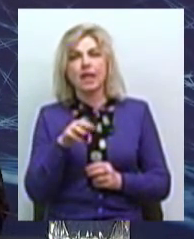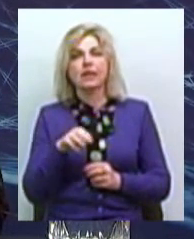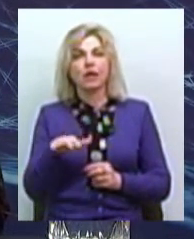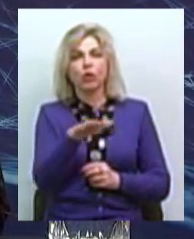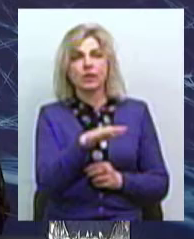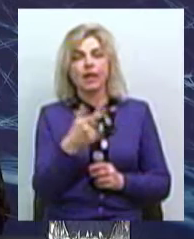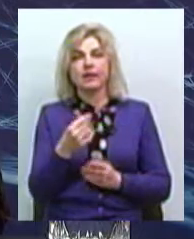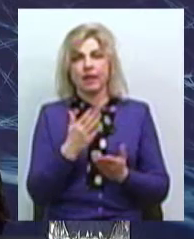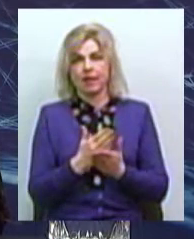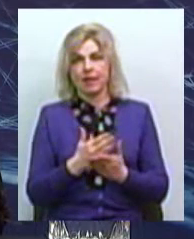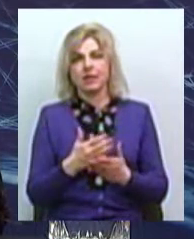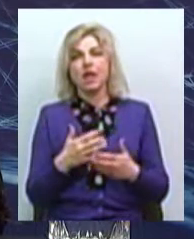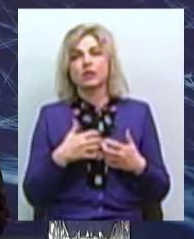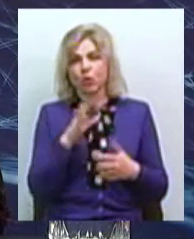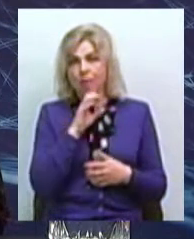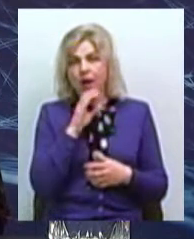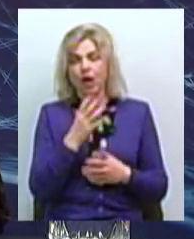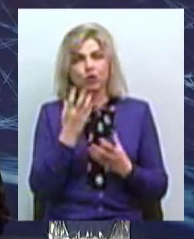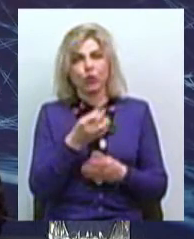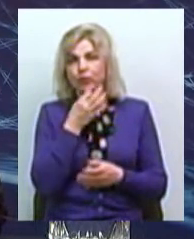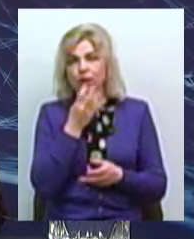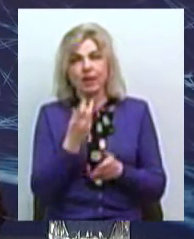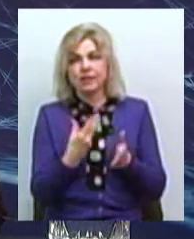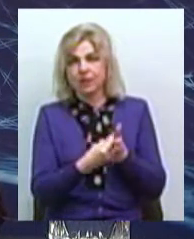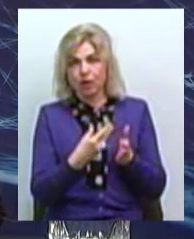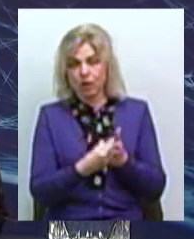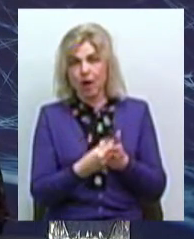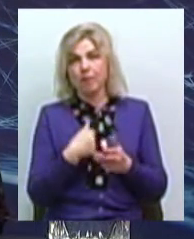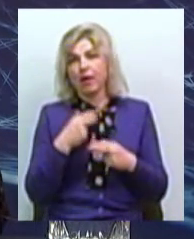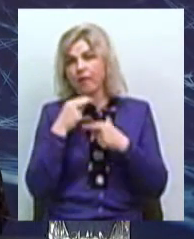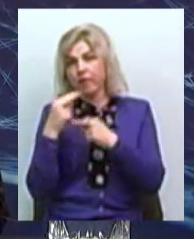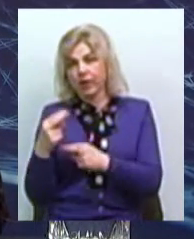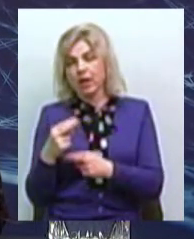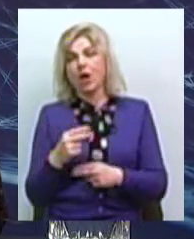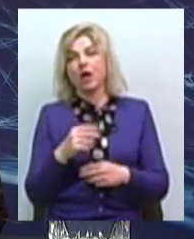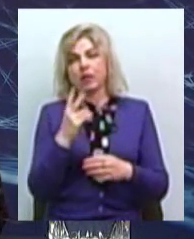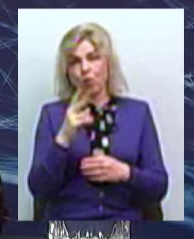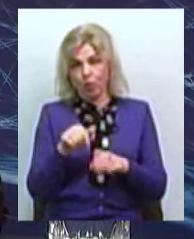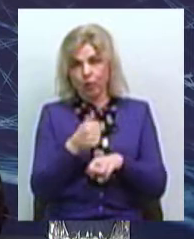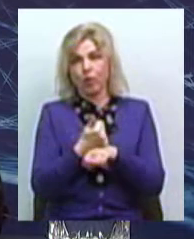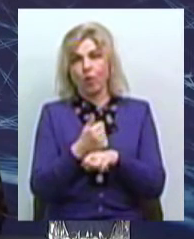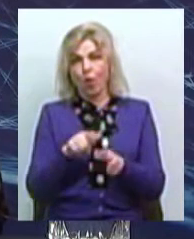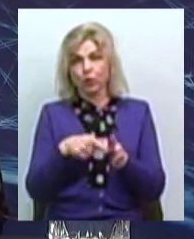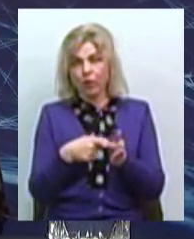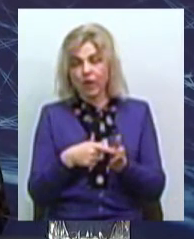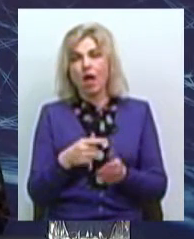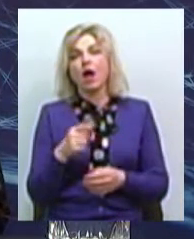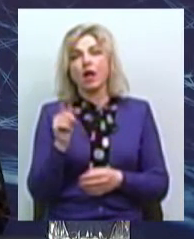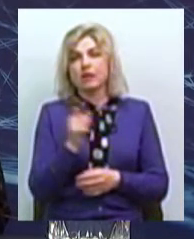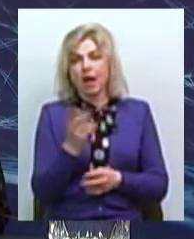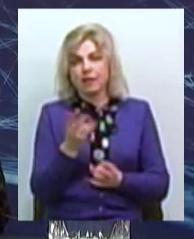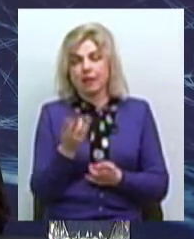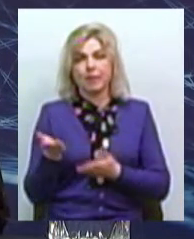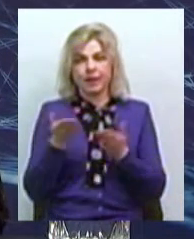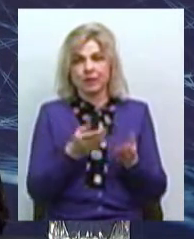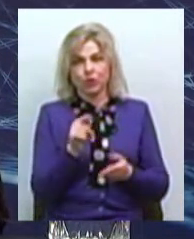ще не стерилізовані, ми звернули увагу миколаївського голови, що треба просто запросити ту команду, яка дійсно вже